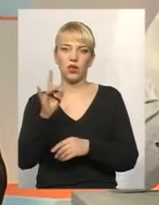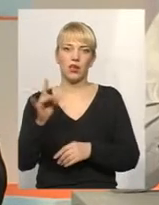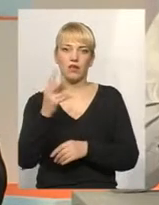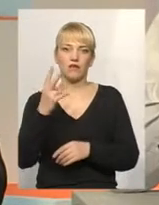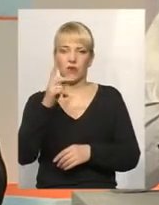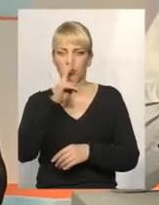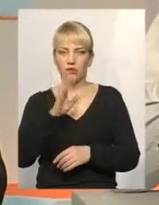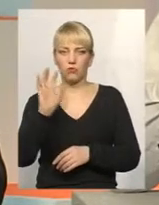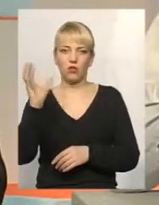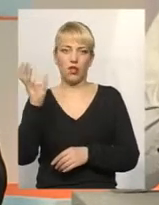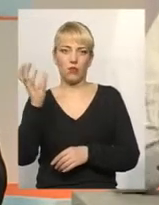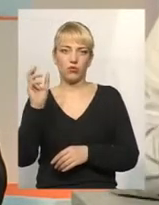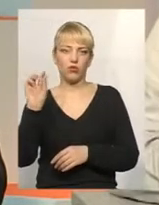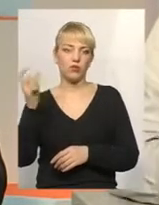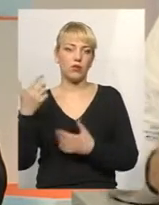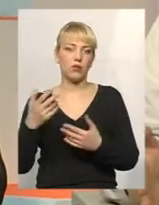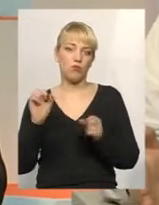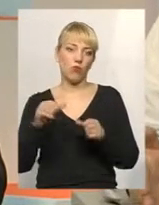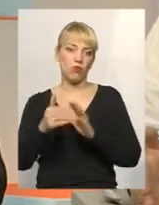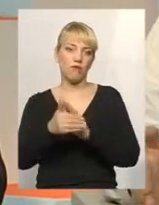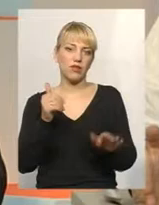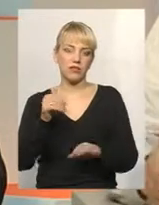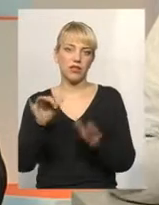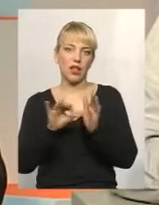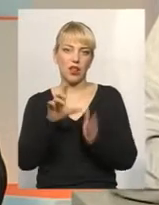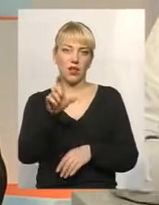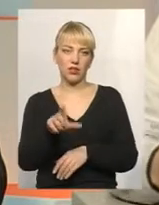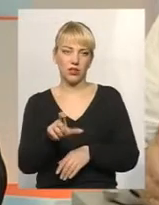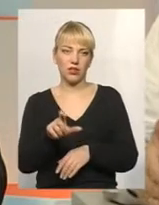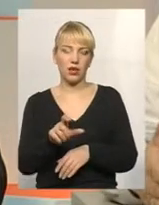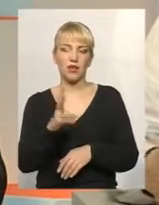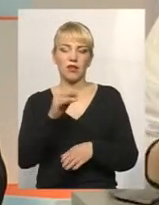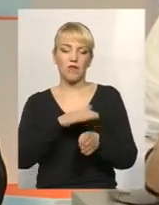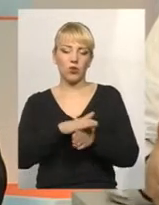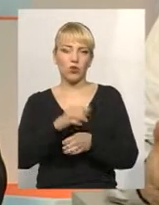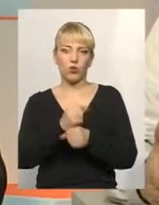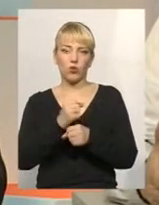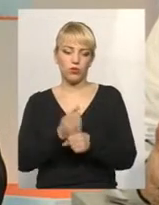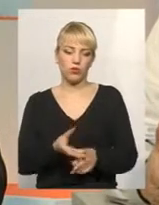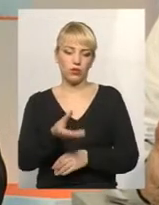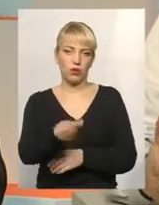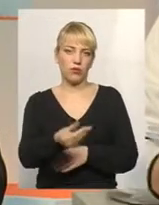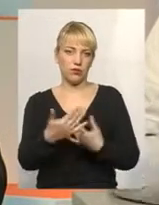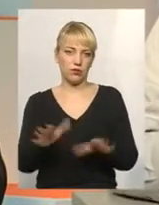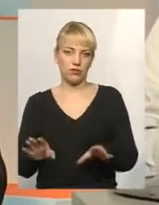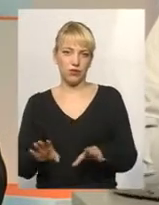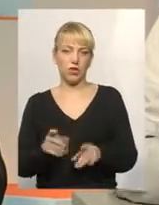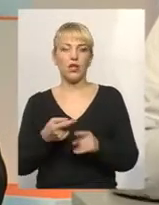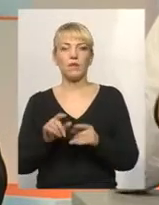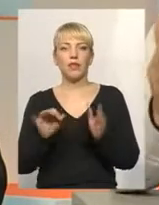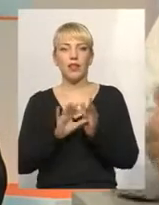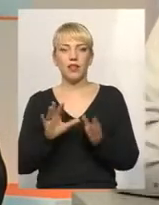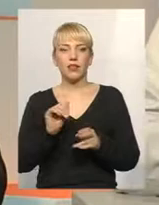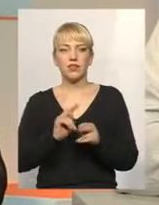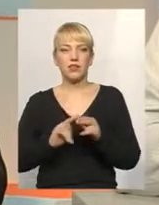закручувати лампочки, так? Можна визвати електрика і за виконану роботу йому заплатити кошти. Електриків і